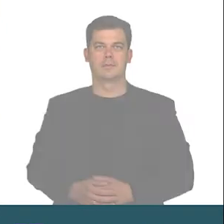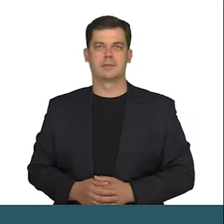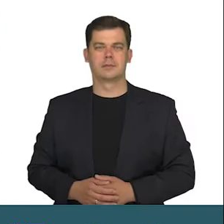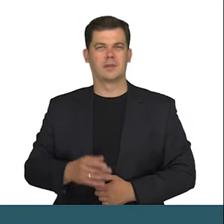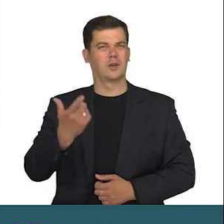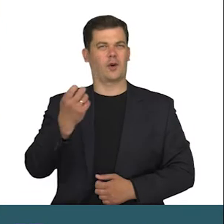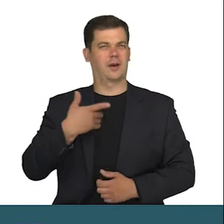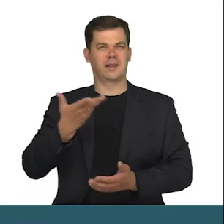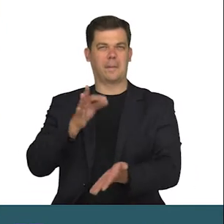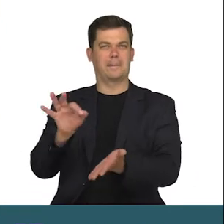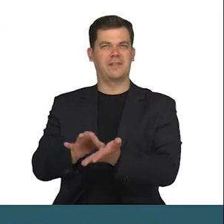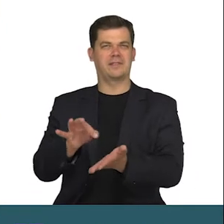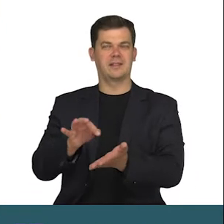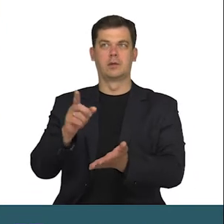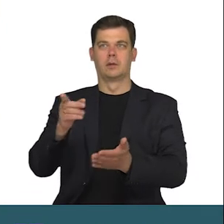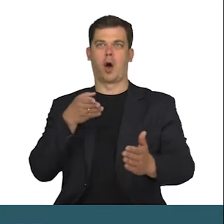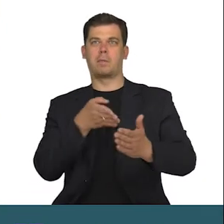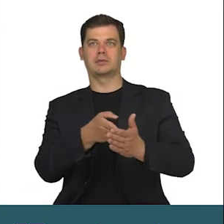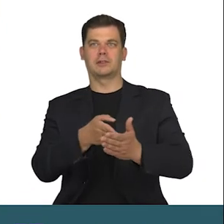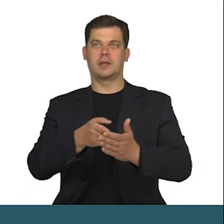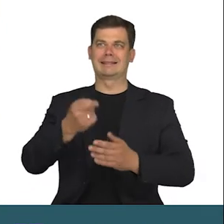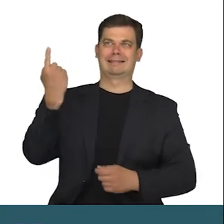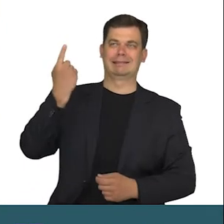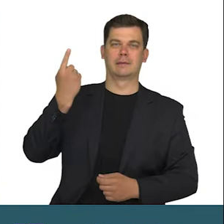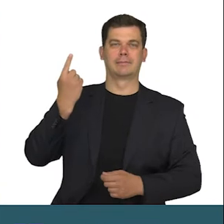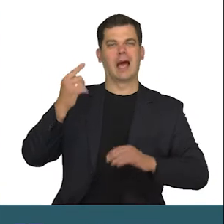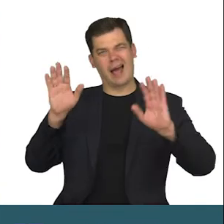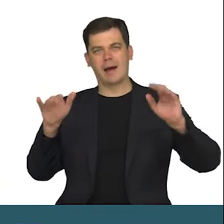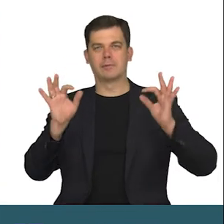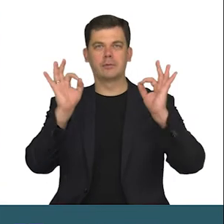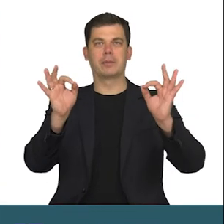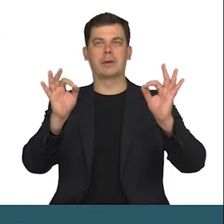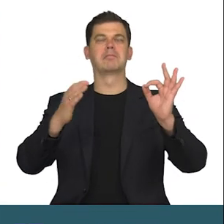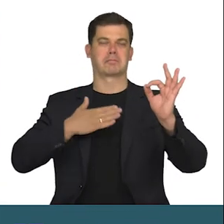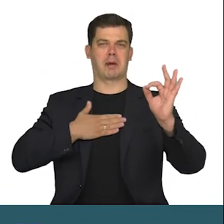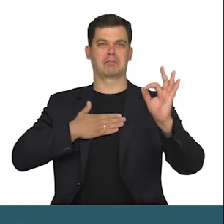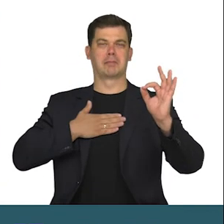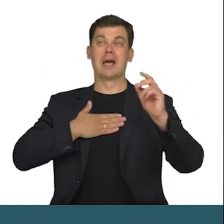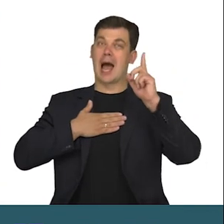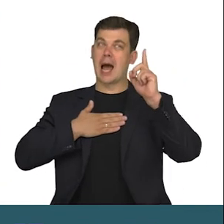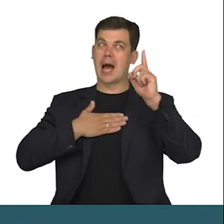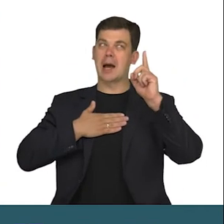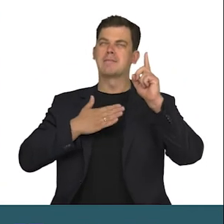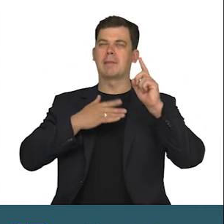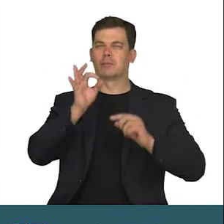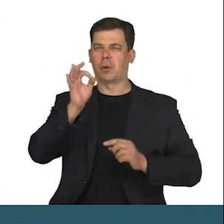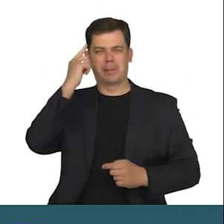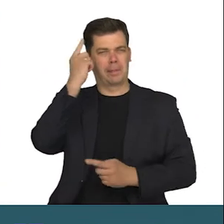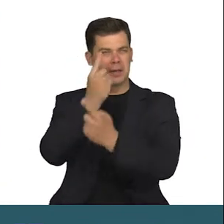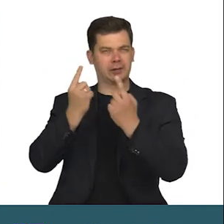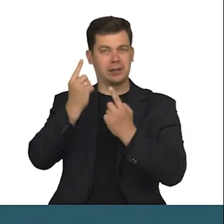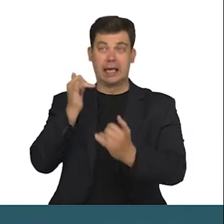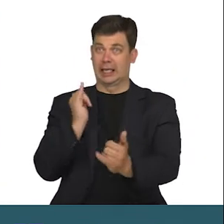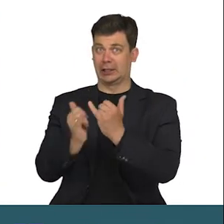Trochę niepewnie w związku z tymi obostrzeniami. Dobra, mam. Chwyciłem się dobrej myśli. Jak mnie